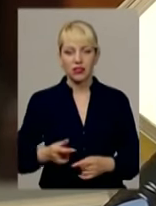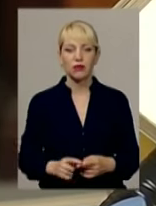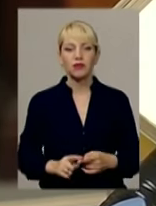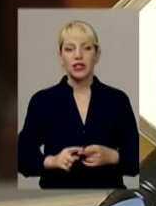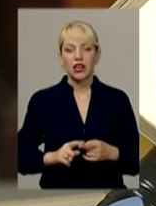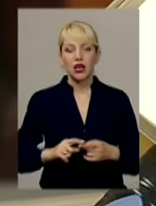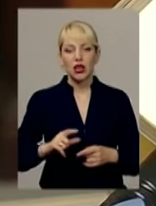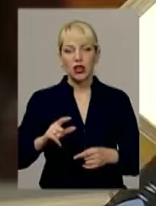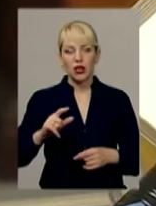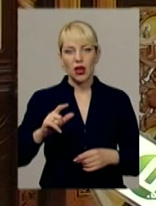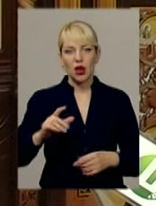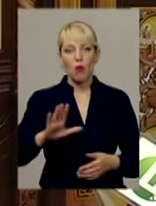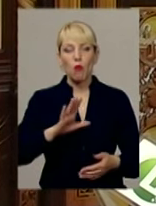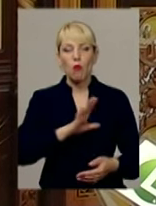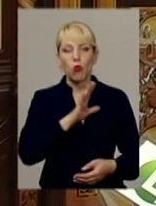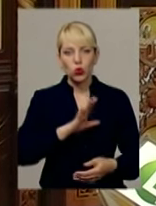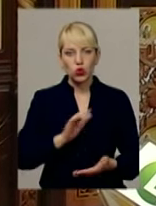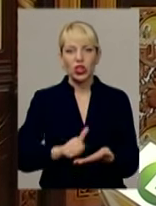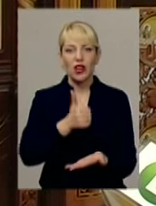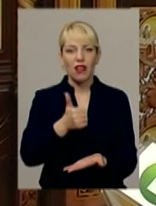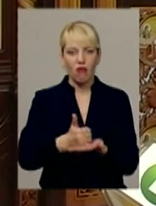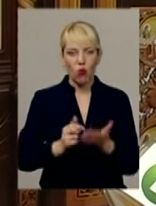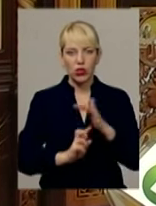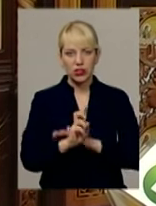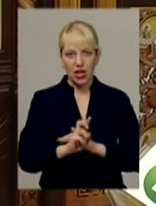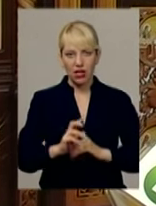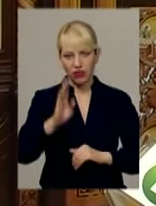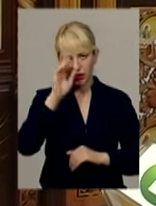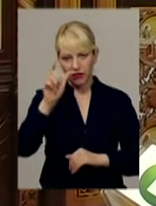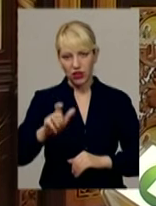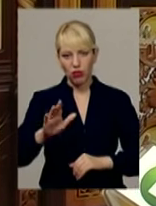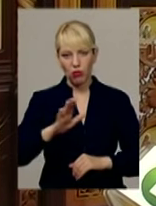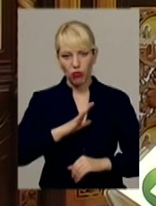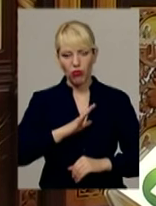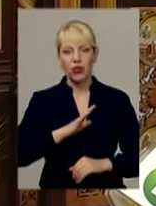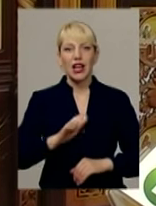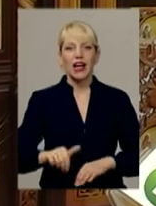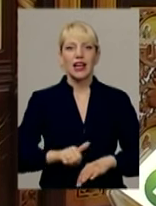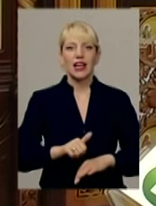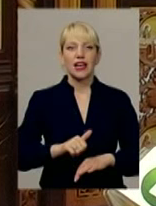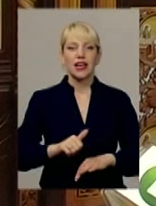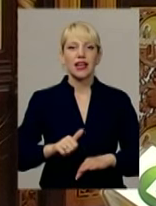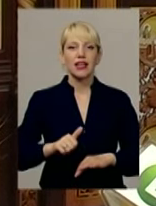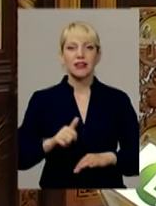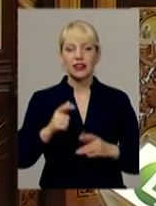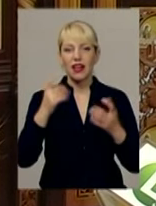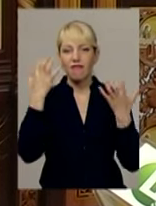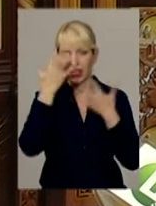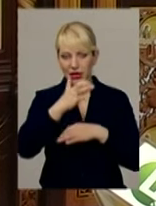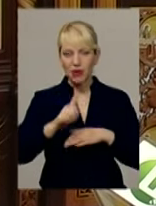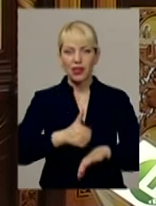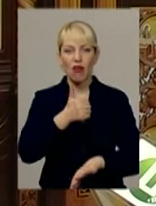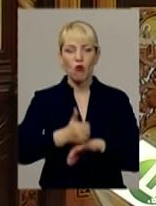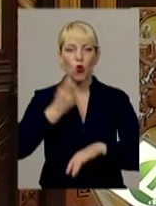Будучи главою церкви, він був фактично і невидимим главою українського народу, який, якого завжди